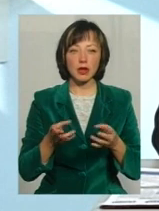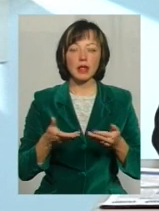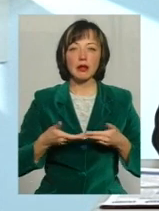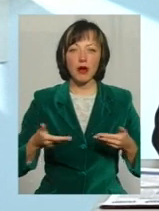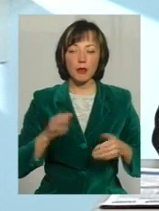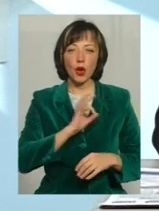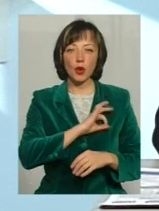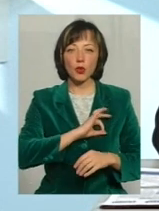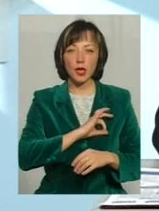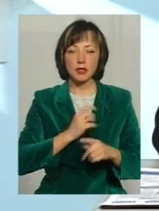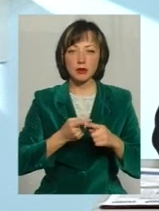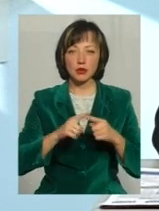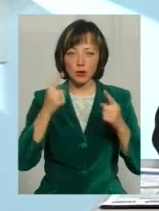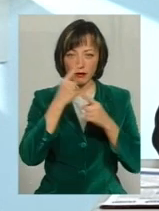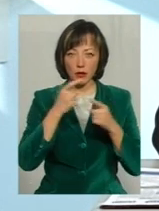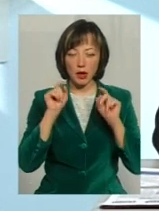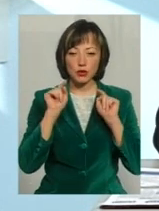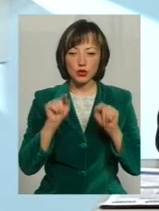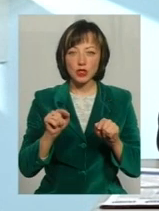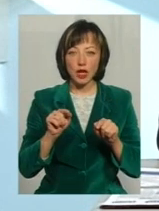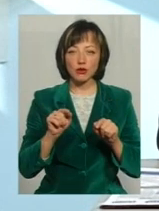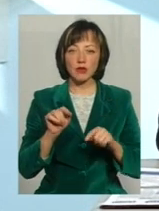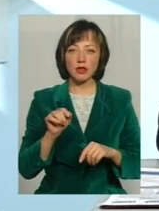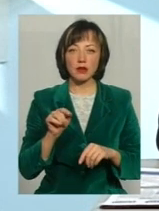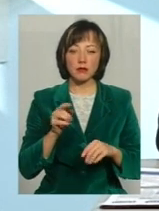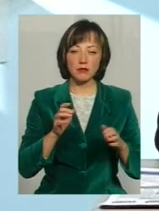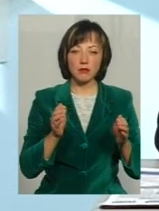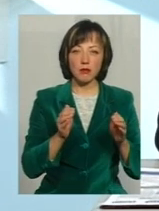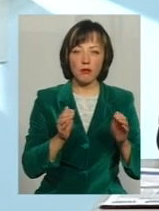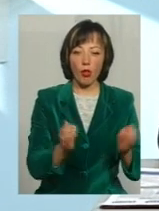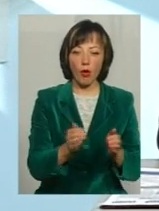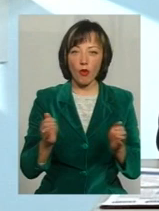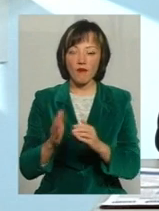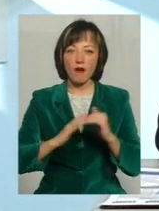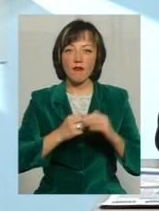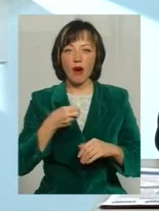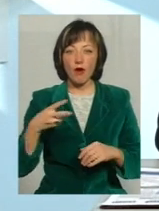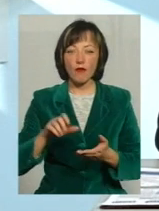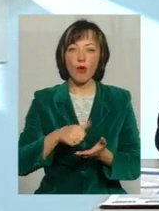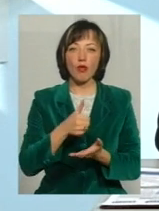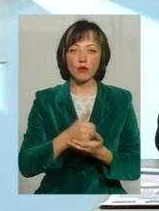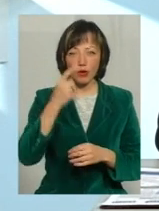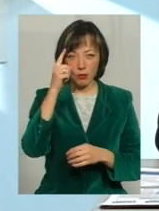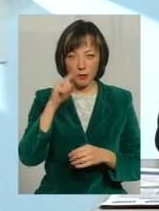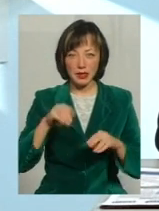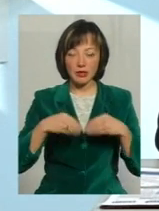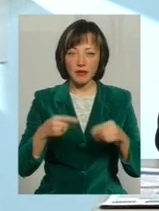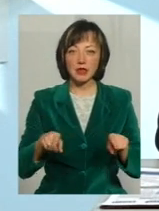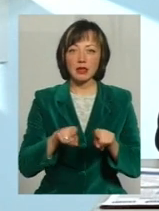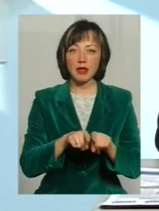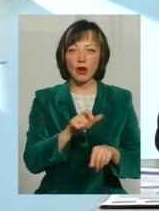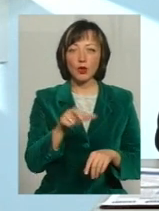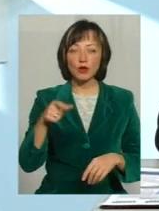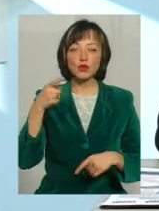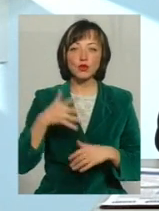юристам цю інформацію засереджувати блоково, фахово А головне, вміти її так людям, щоб люди її